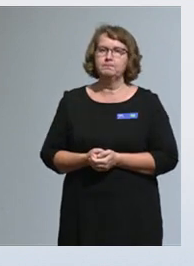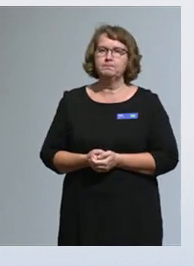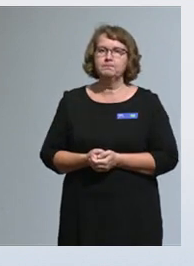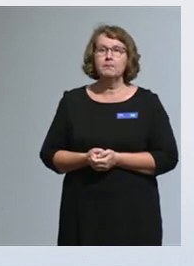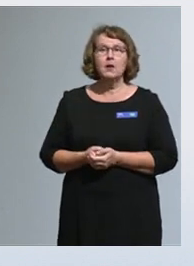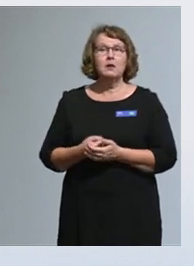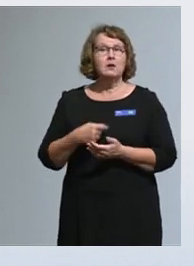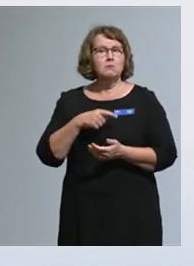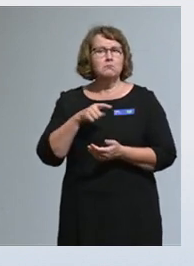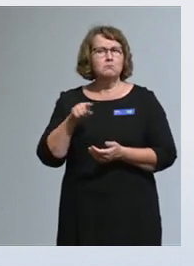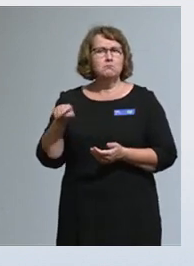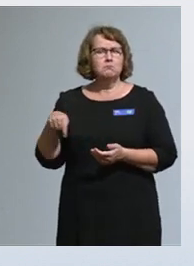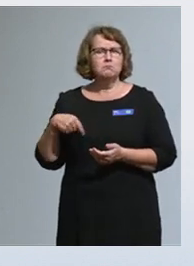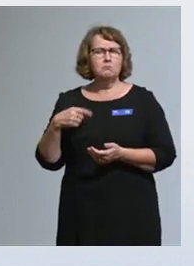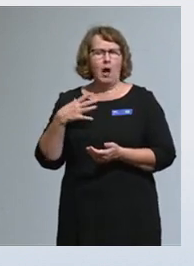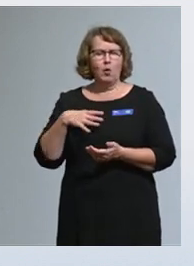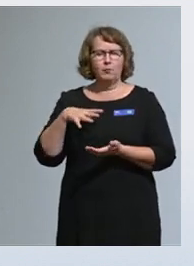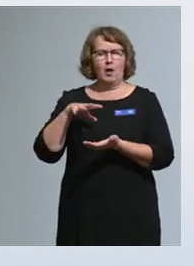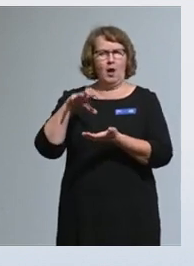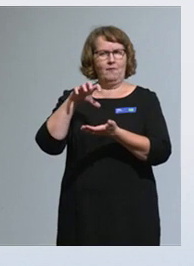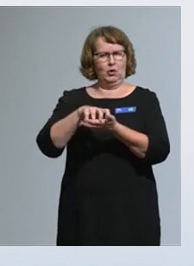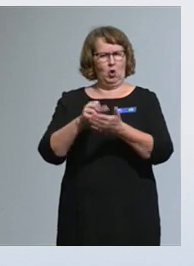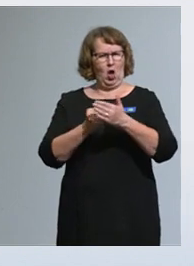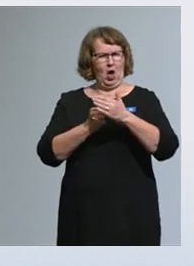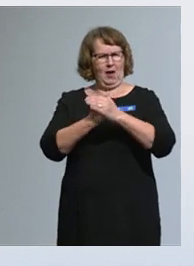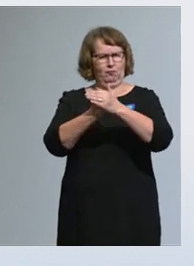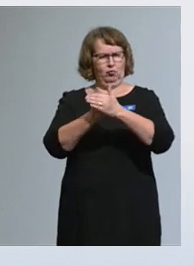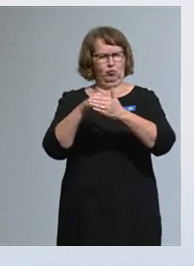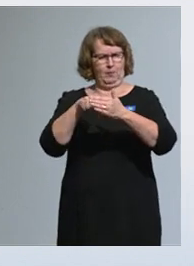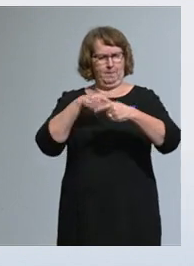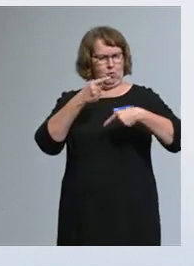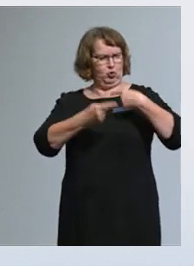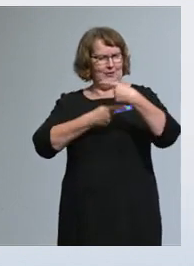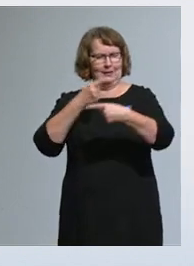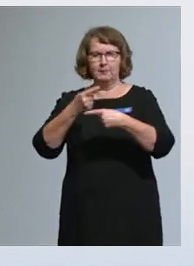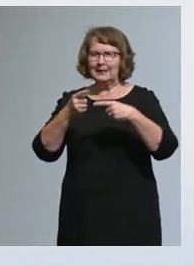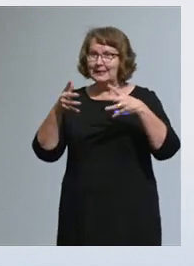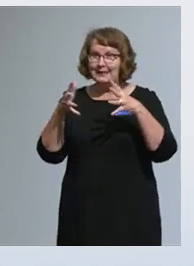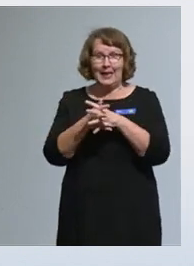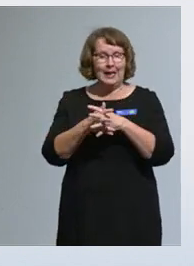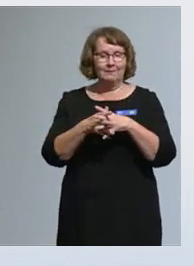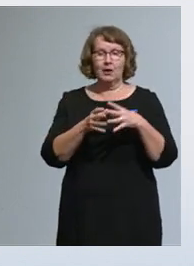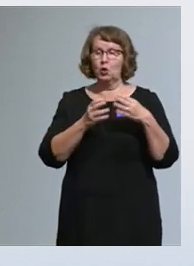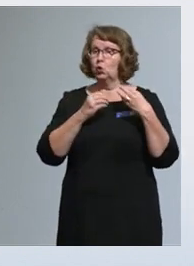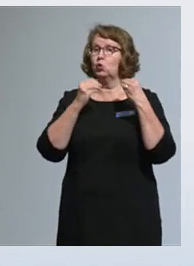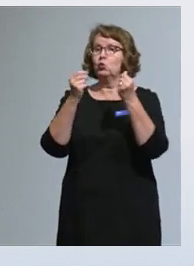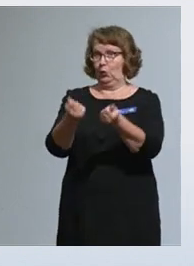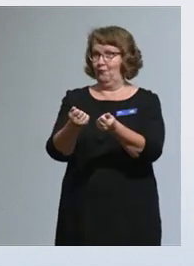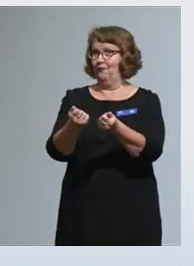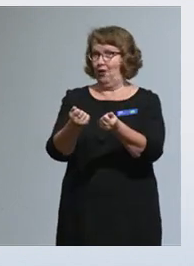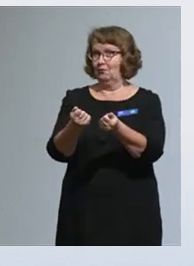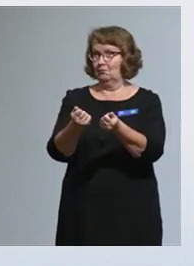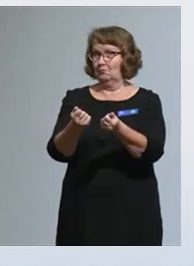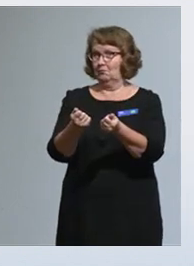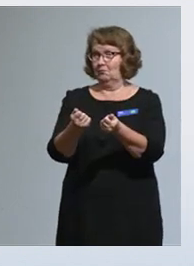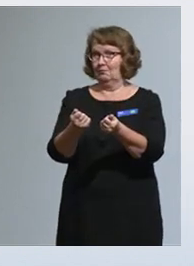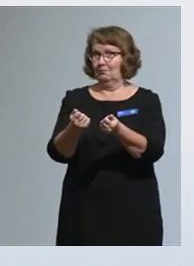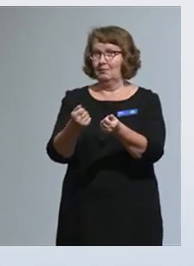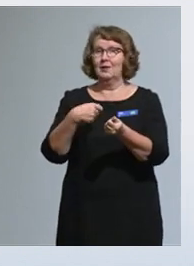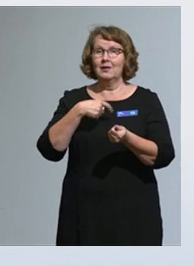Me haluamme tehdä valtioavustusprosessista mahdollisimman selkeän ja sujuvan. Me tiedämme, että tämä